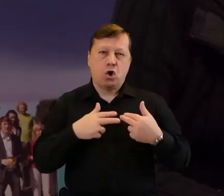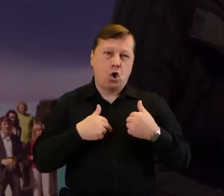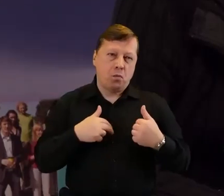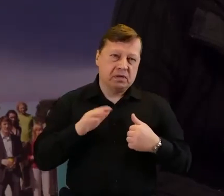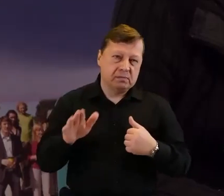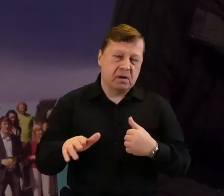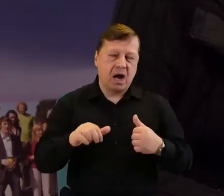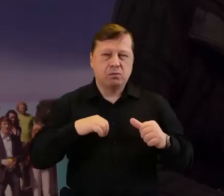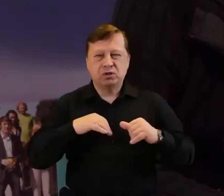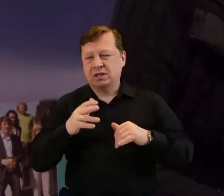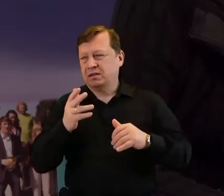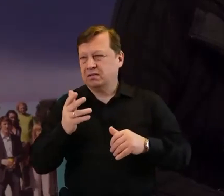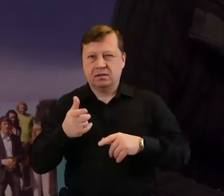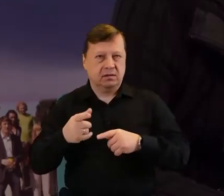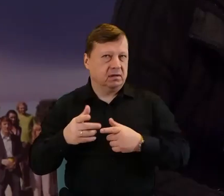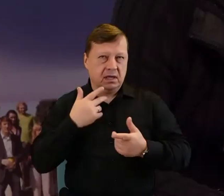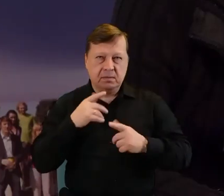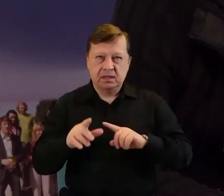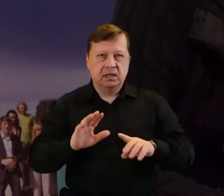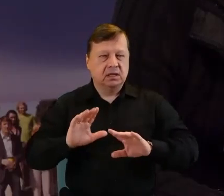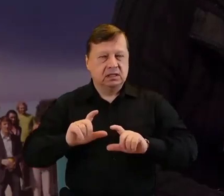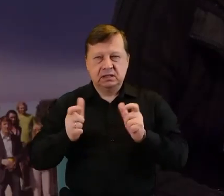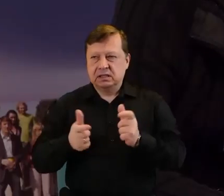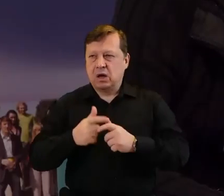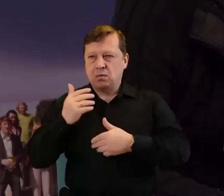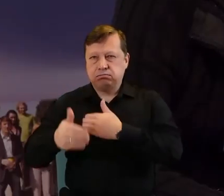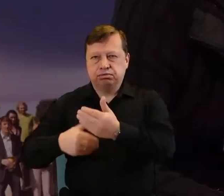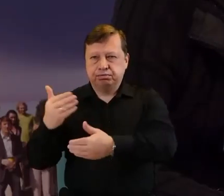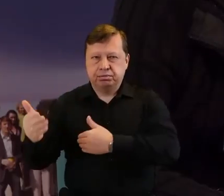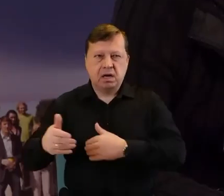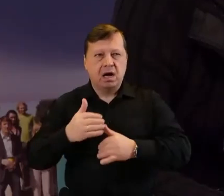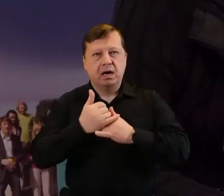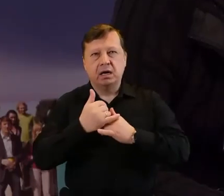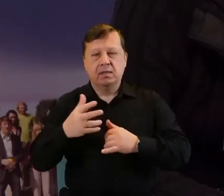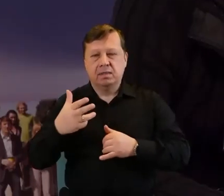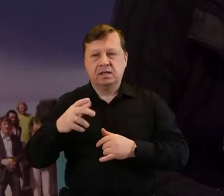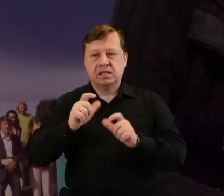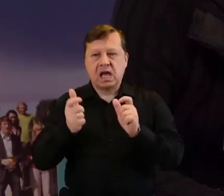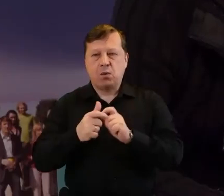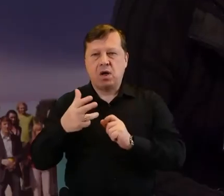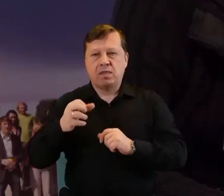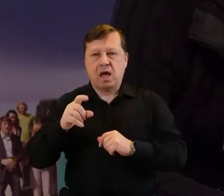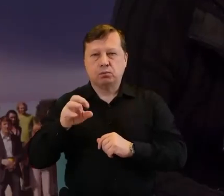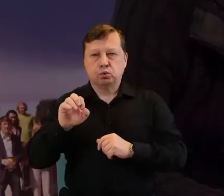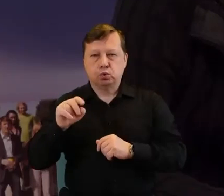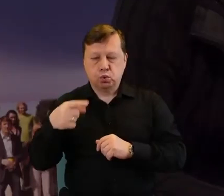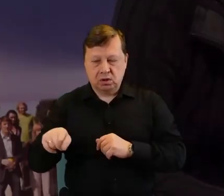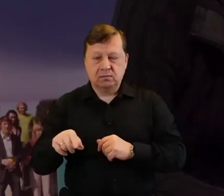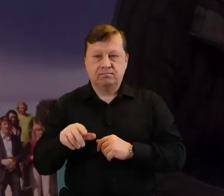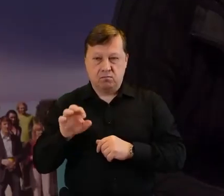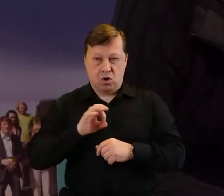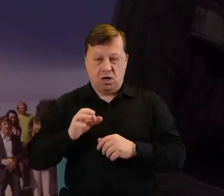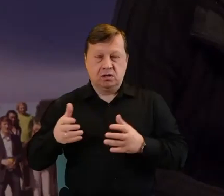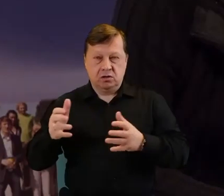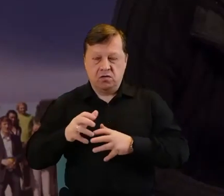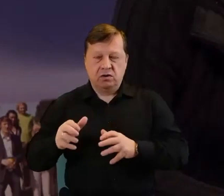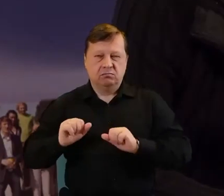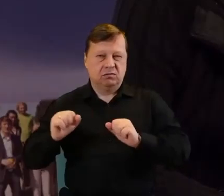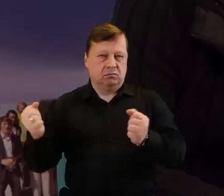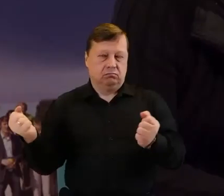czy w zarządzie. Widzę, że cała naprzód inaczej funkcjonuje, niż pozostałe organizacje, z którymi mam do czynienia, albo w których działam. I